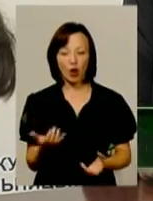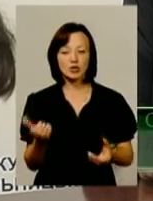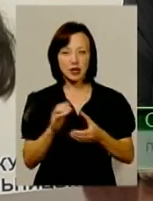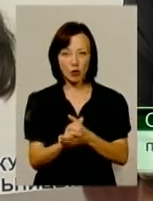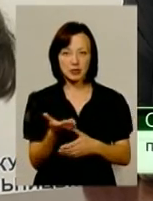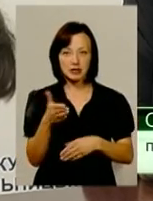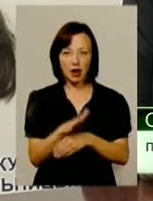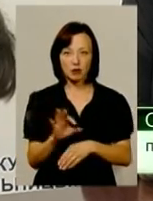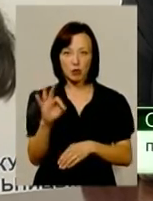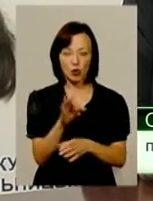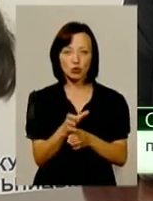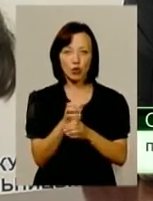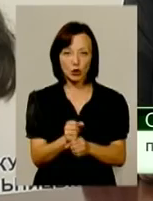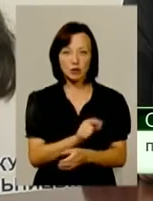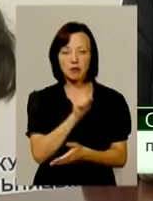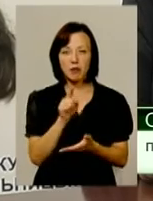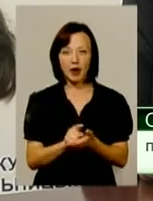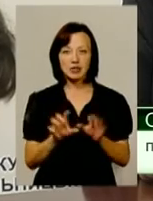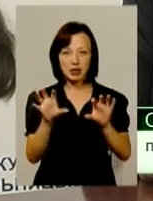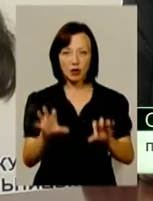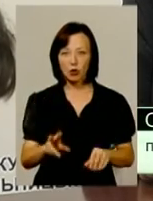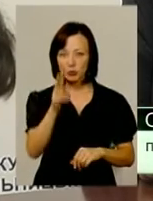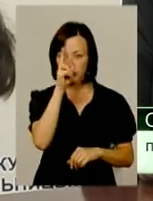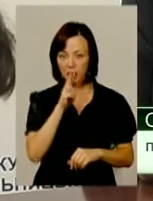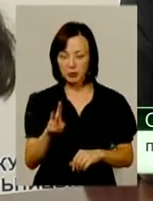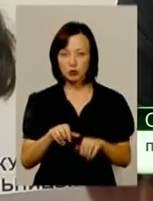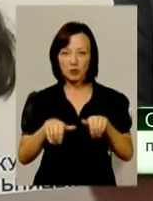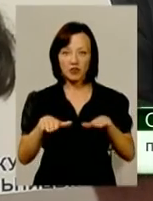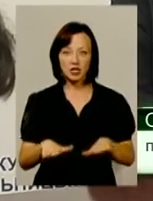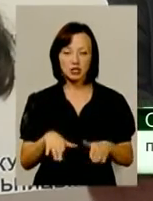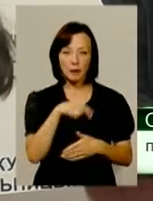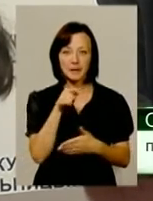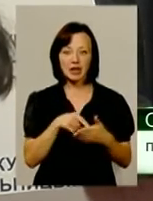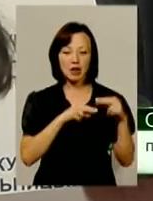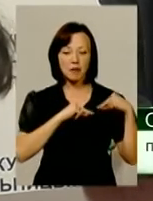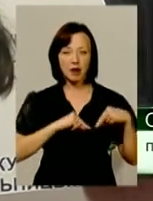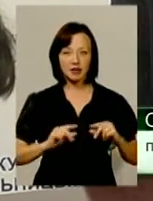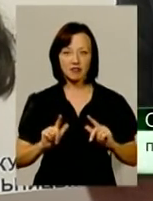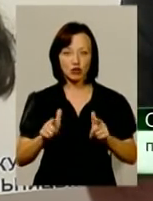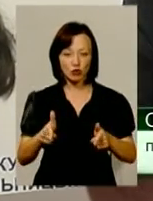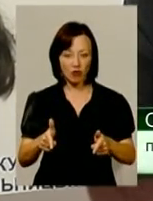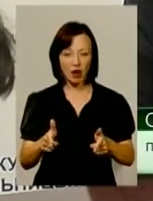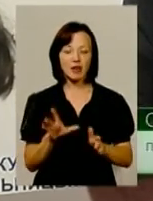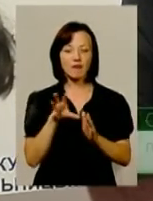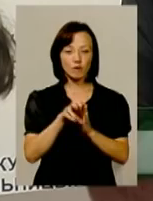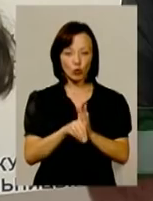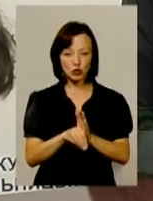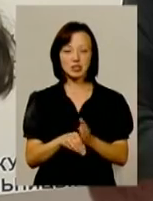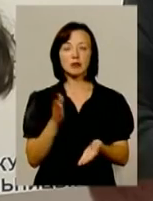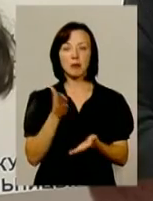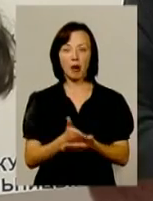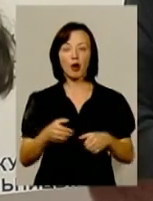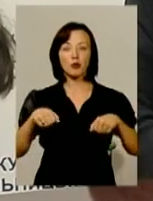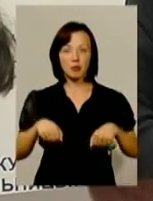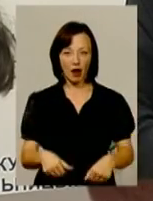наказами про скорочення і мають за законом два місяці, щоб вирішити питання працевлаштування. В тому числі, і мають право брати